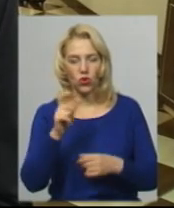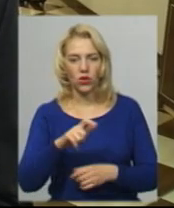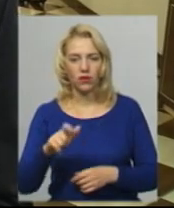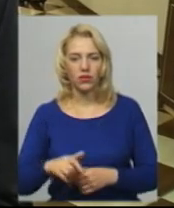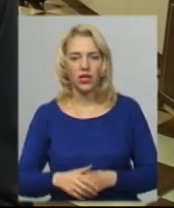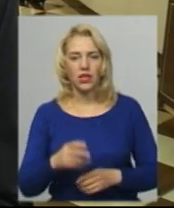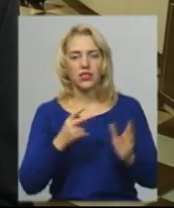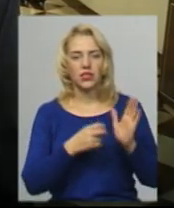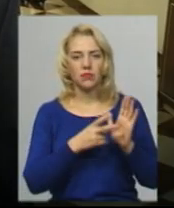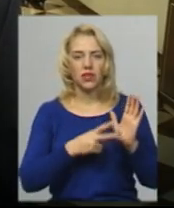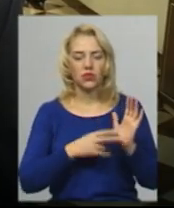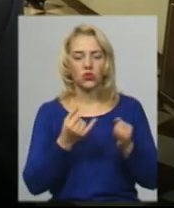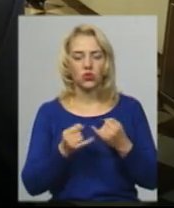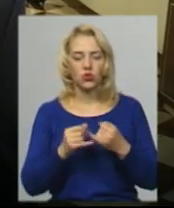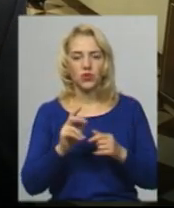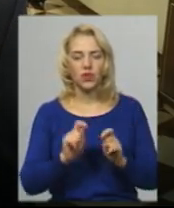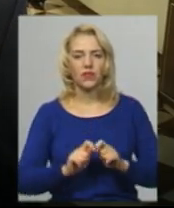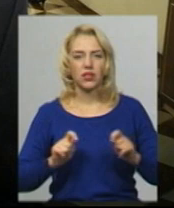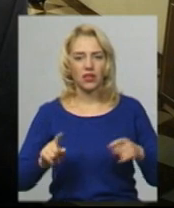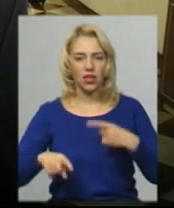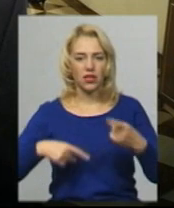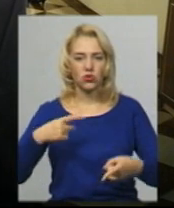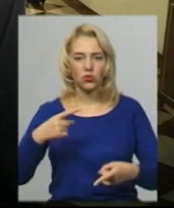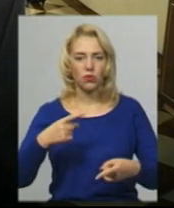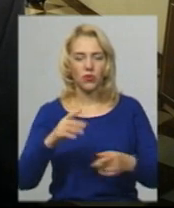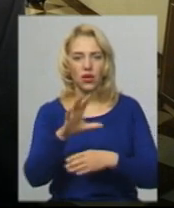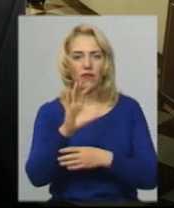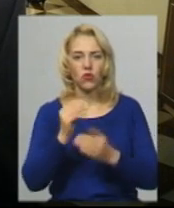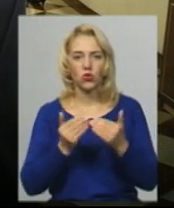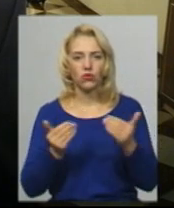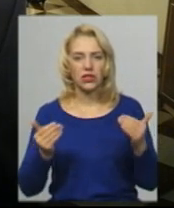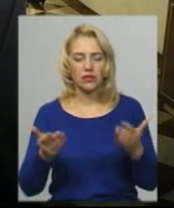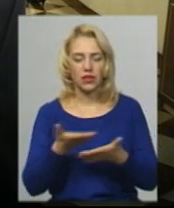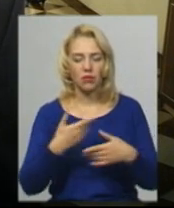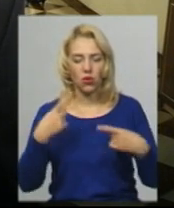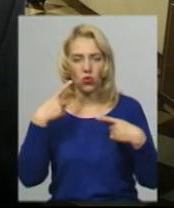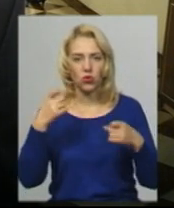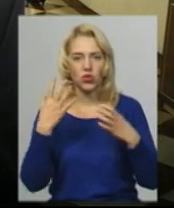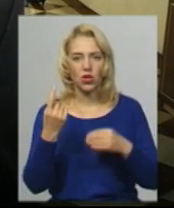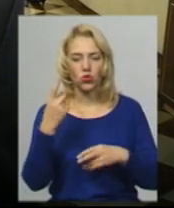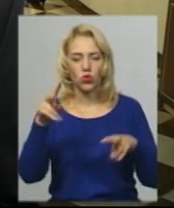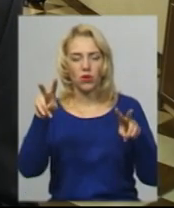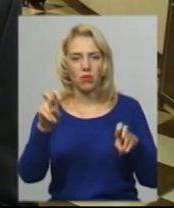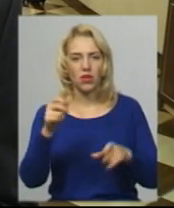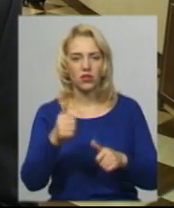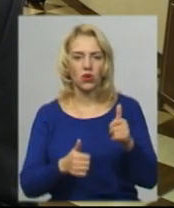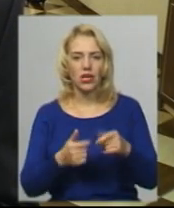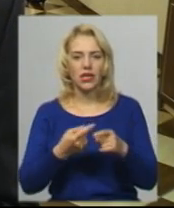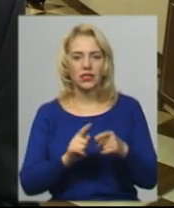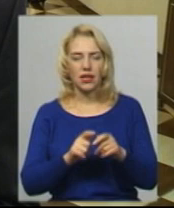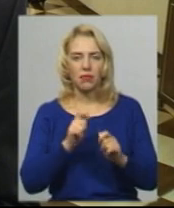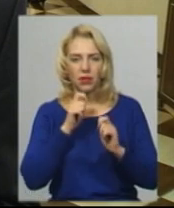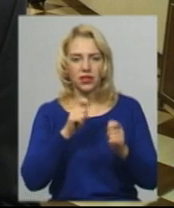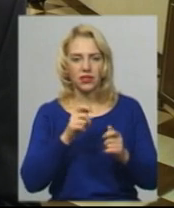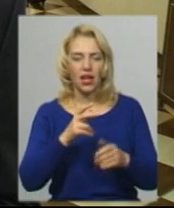17 жовтня на відкритті наступної фотовиставці ми оголосимо ще одну номінацію конкурсу – це «Приз глядацьких